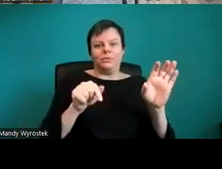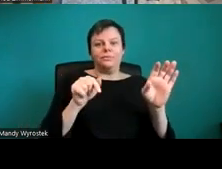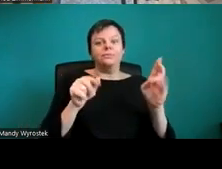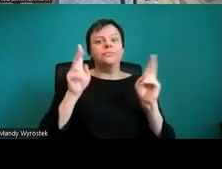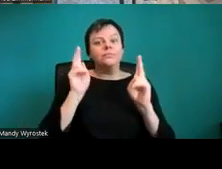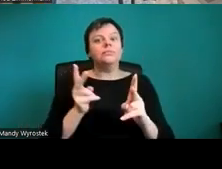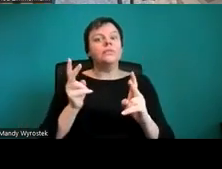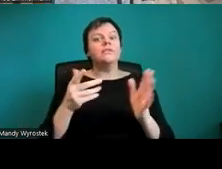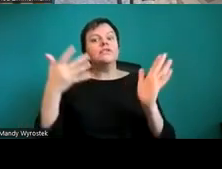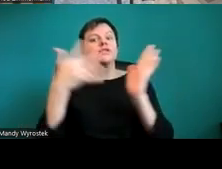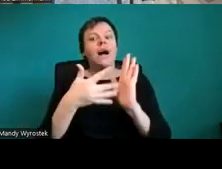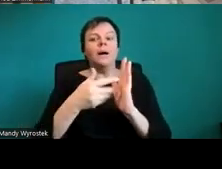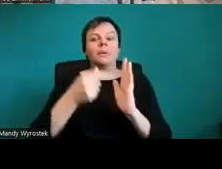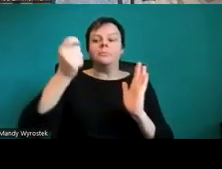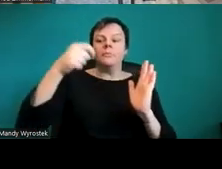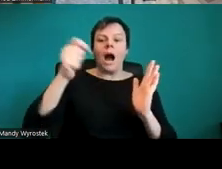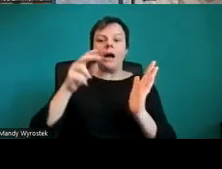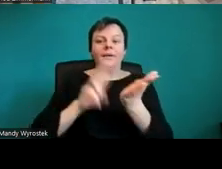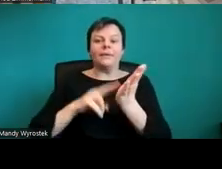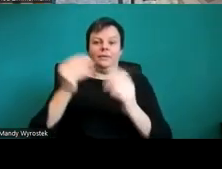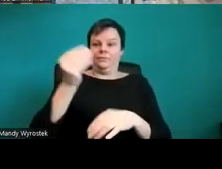deswegen, weil sie dekorativ sind.